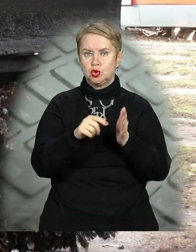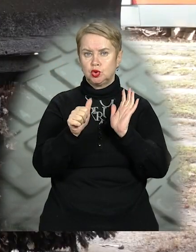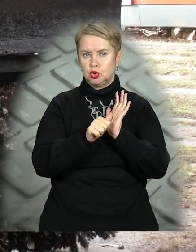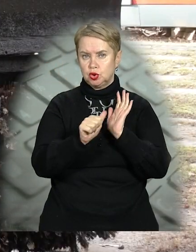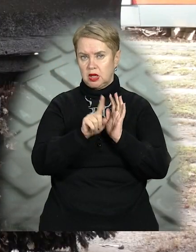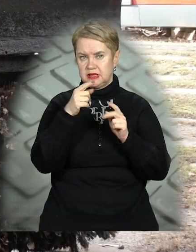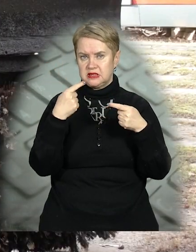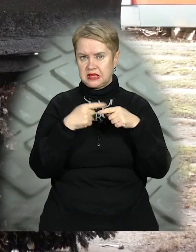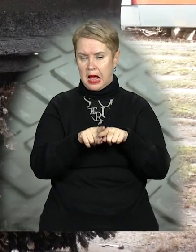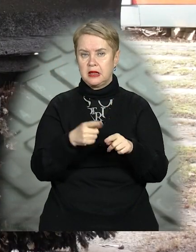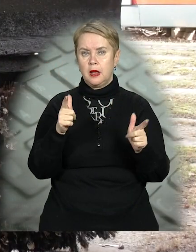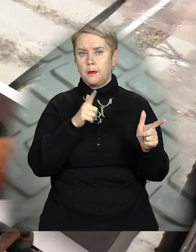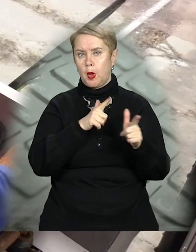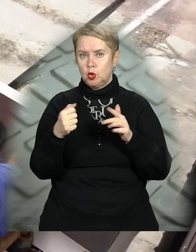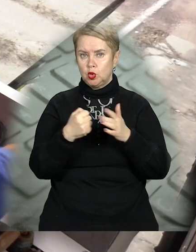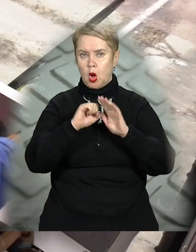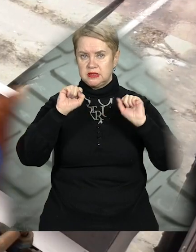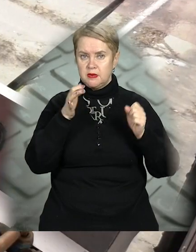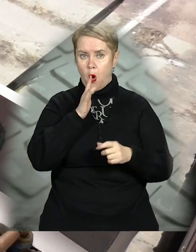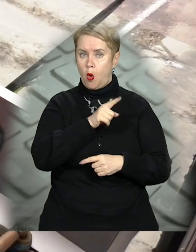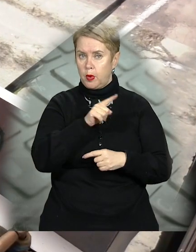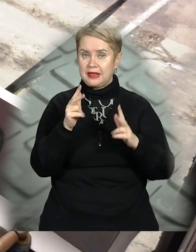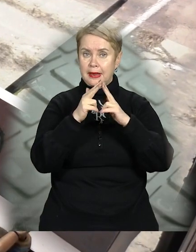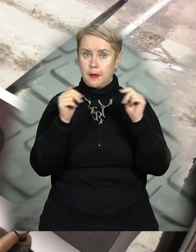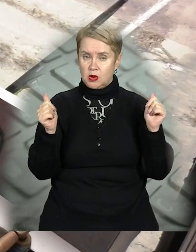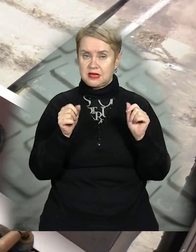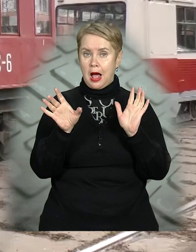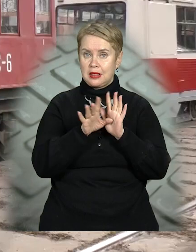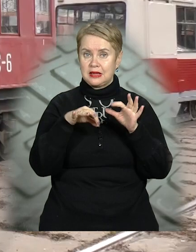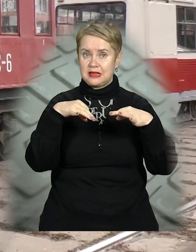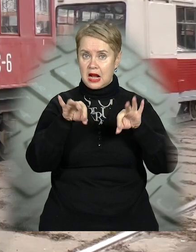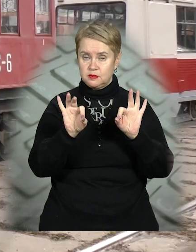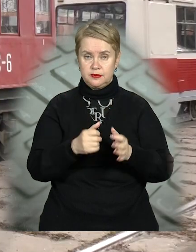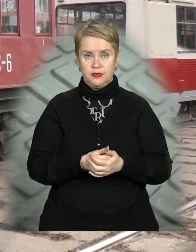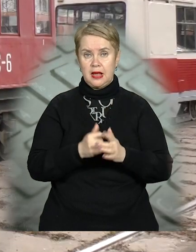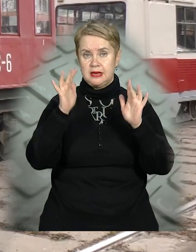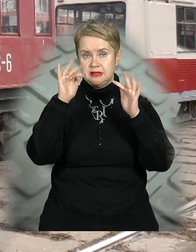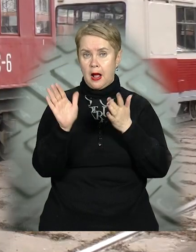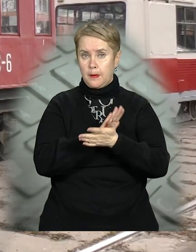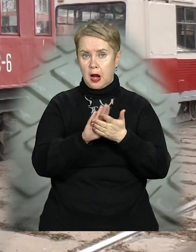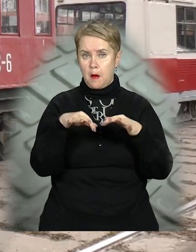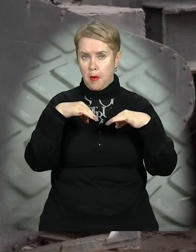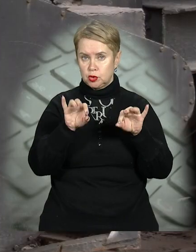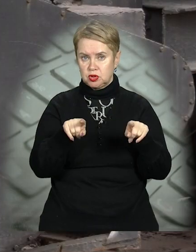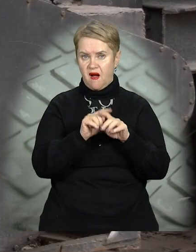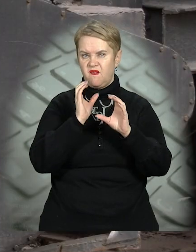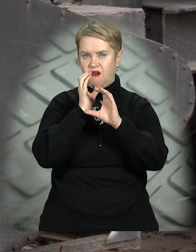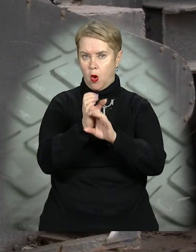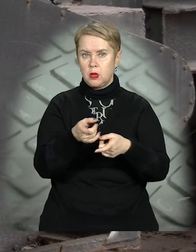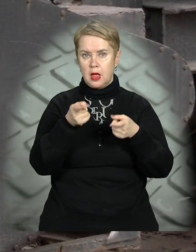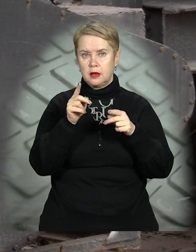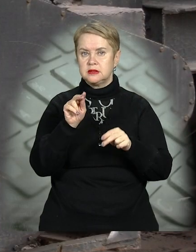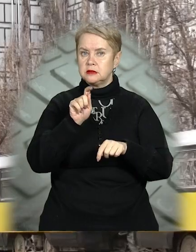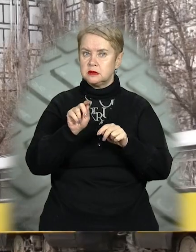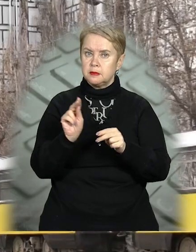одиниць спецтехніки підготували до зимового періоду у Дніпровському електротранспорті. Снігоприбиральні машини та вагони насправність